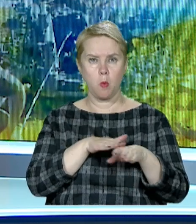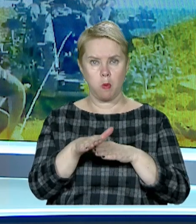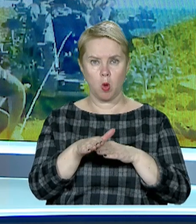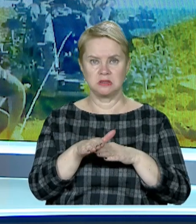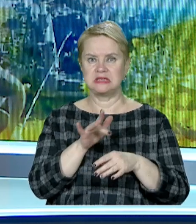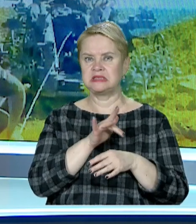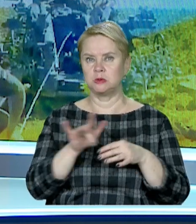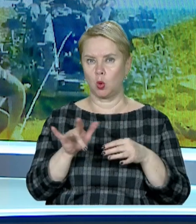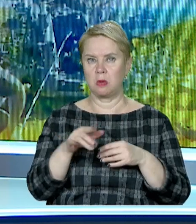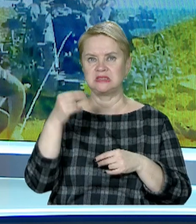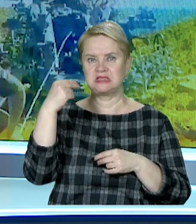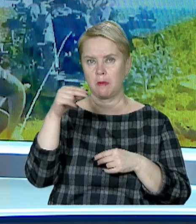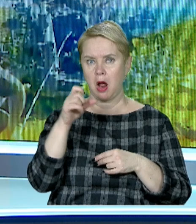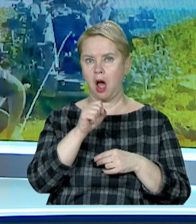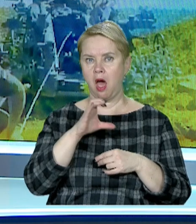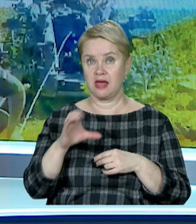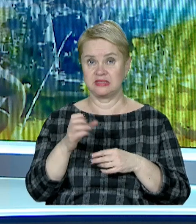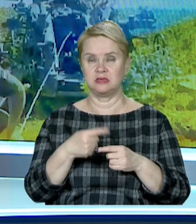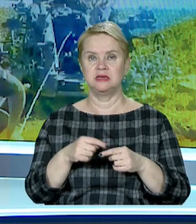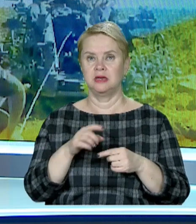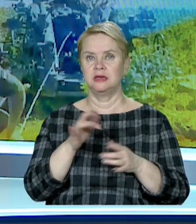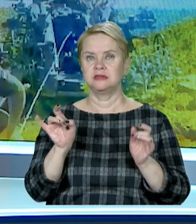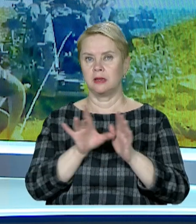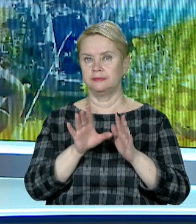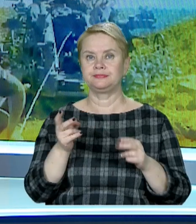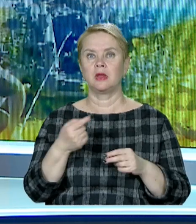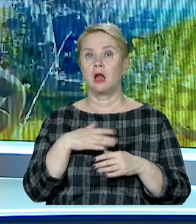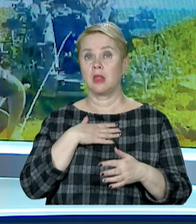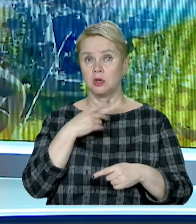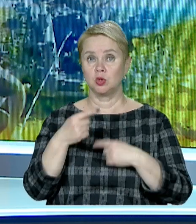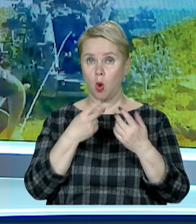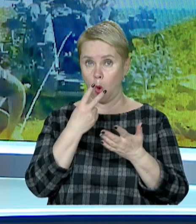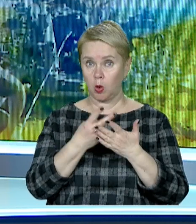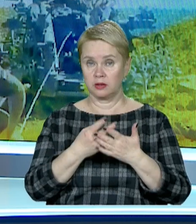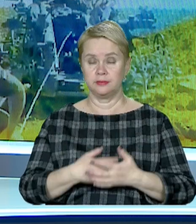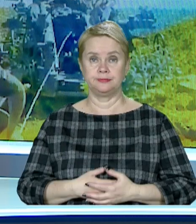знеструмили Запорізьку АЕС. Усі подробиці в нашому традиційному огляді.